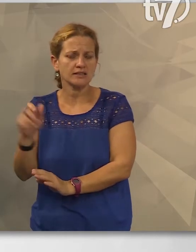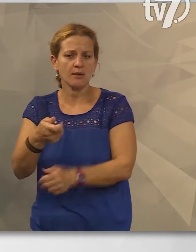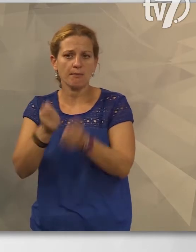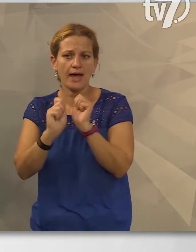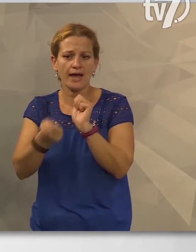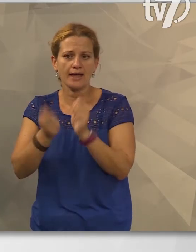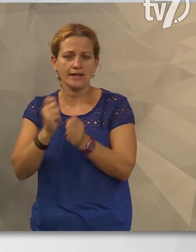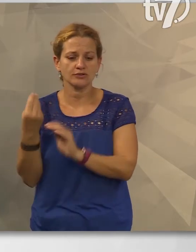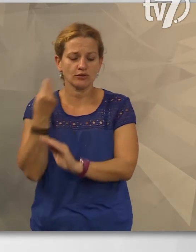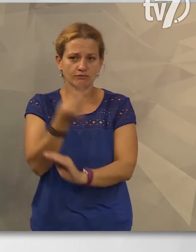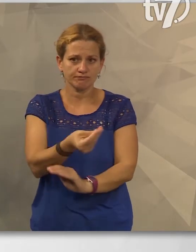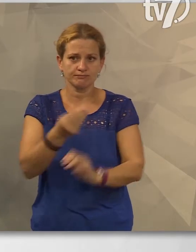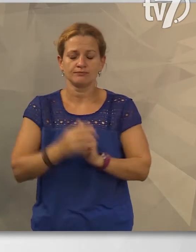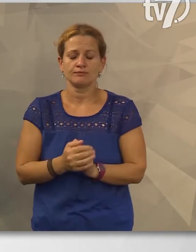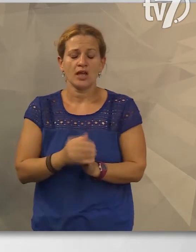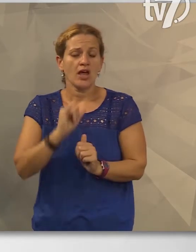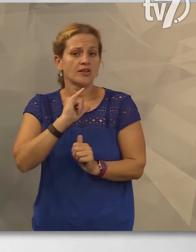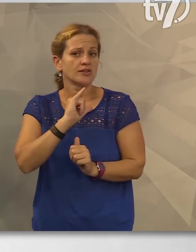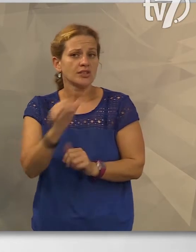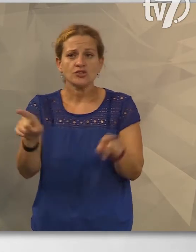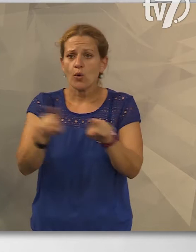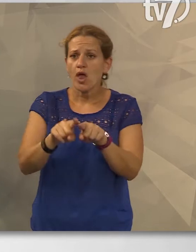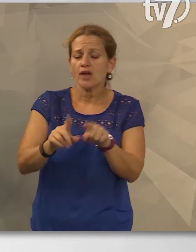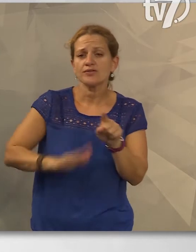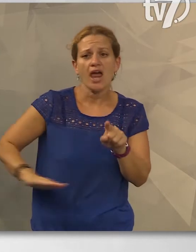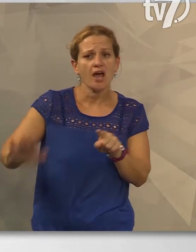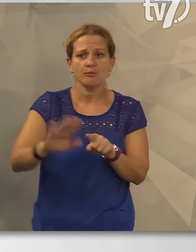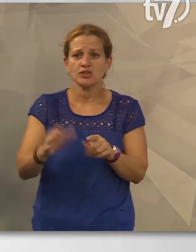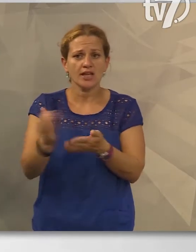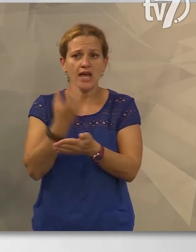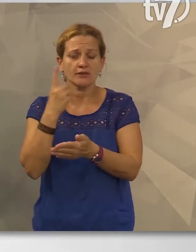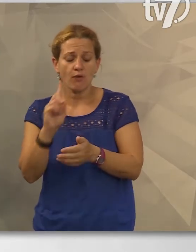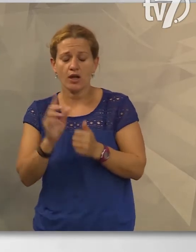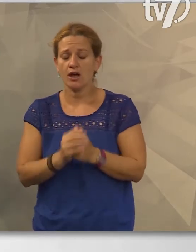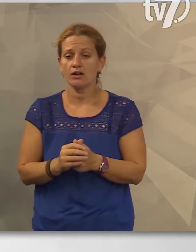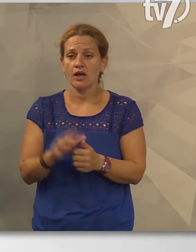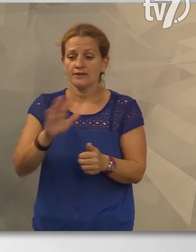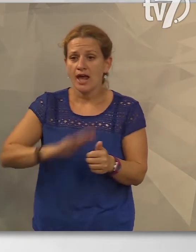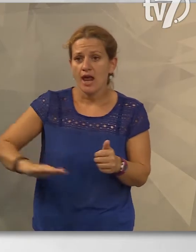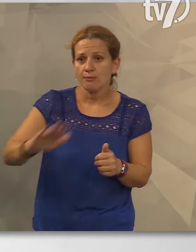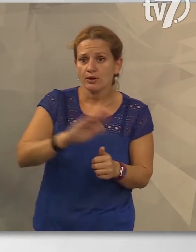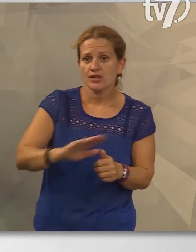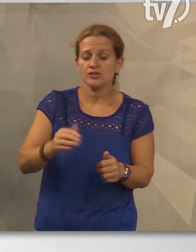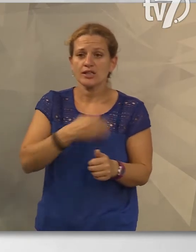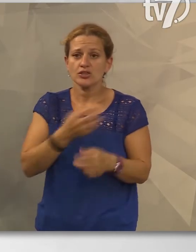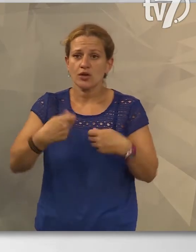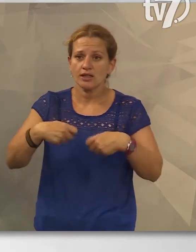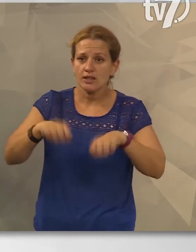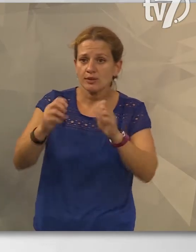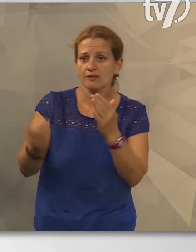pályázatot, és nincs olyan település, amely ne nyert volna. A települések, iskolaépületek